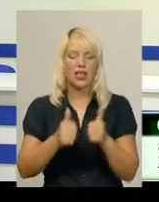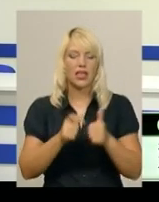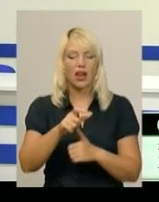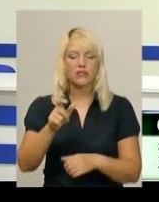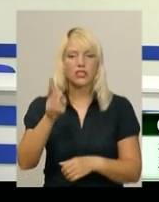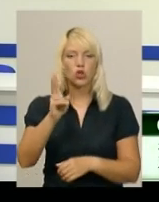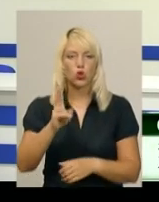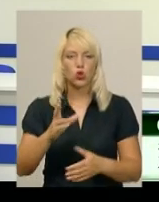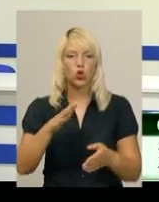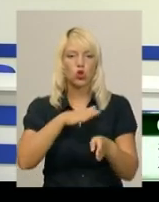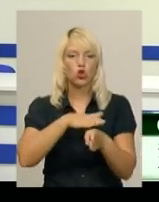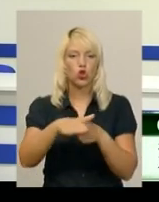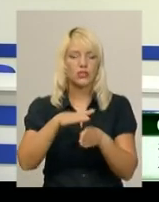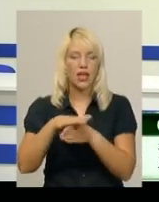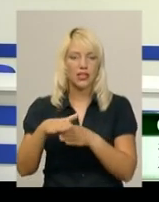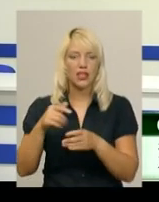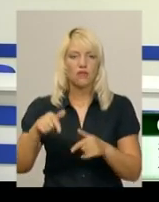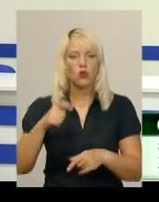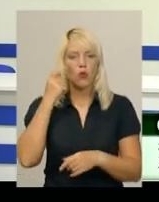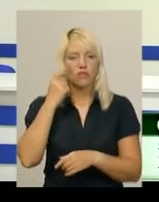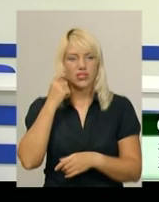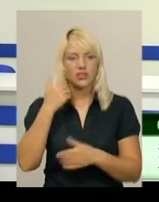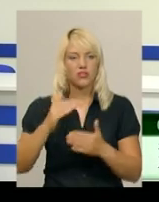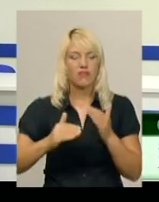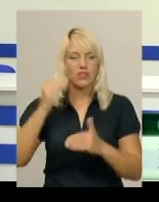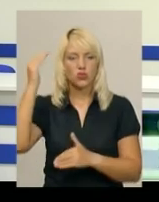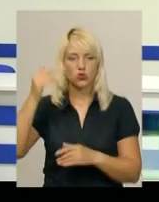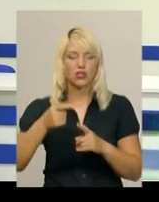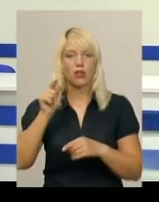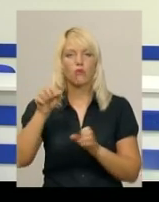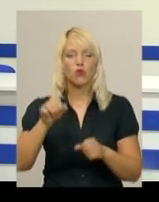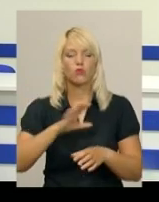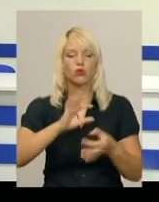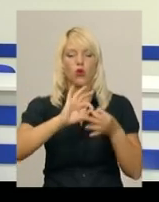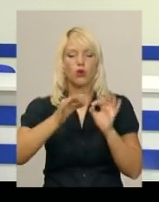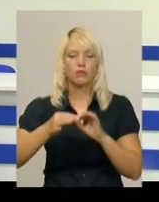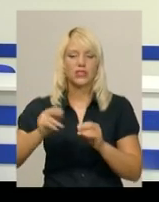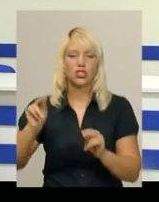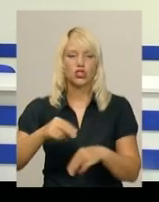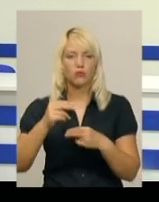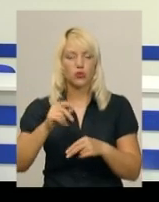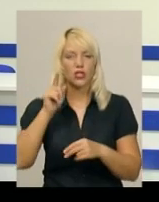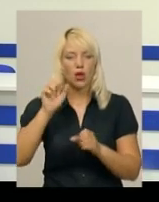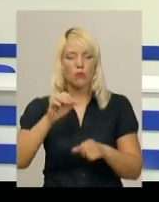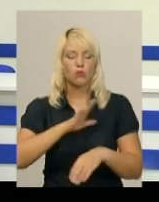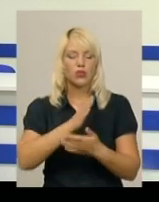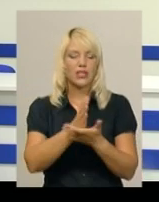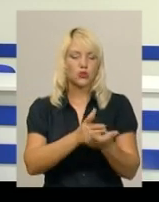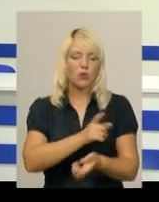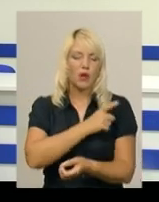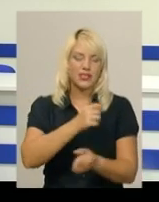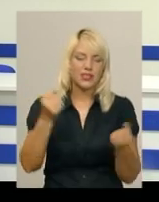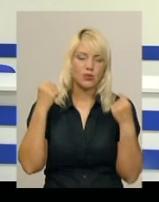досягли висот. Тобто там можуть бути і олімпійські чемпіони, заслужені майстри спорту,